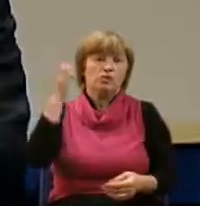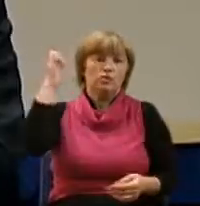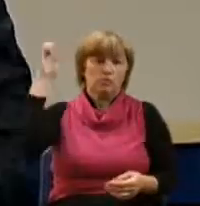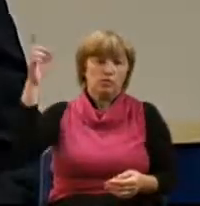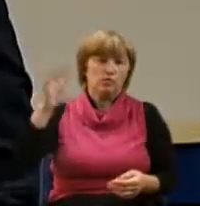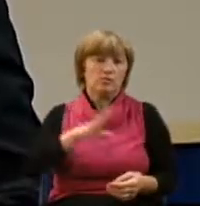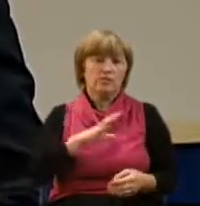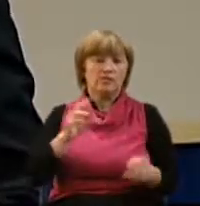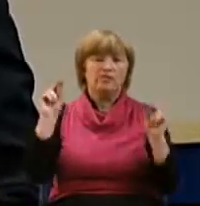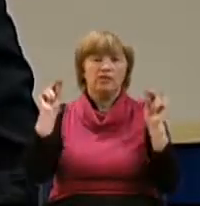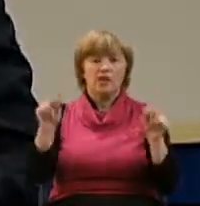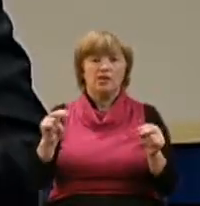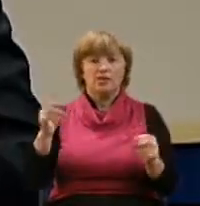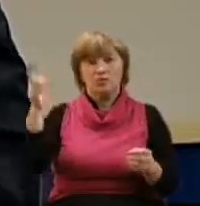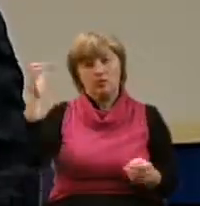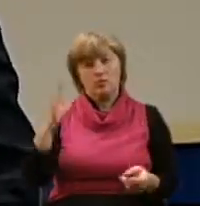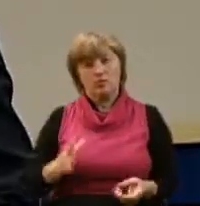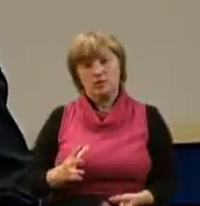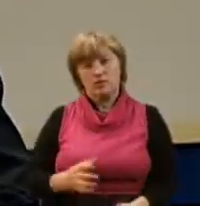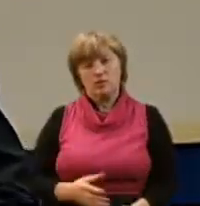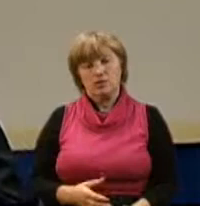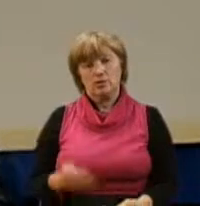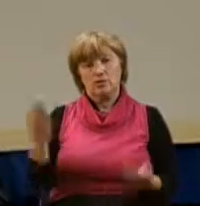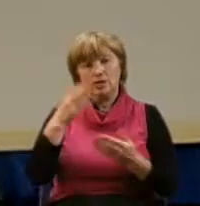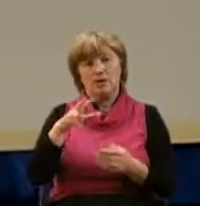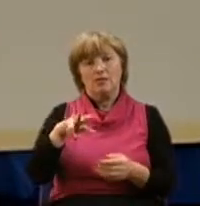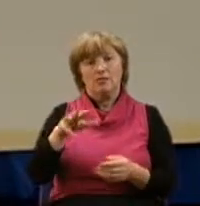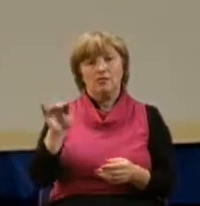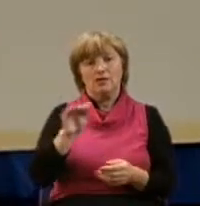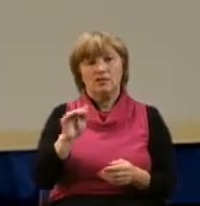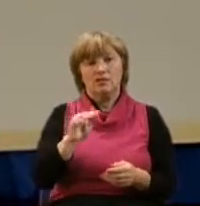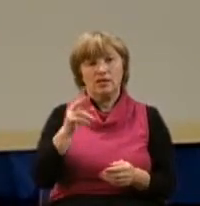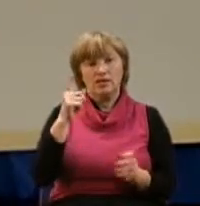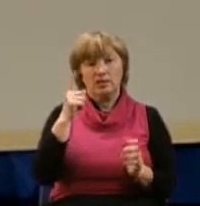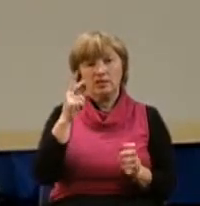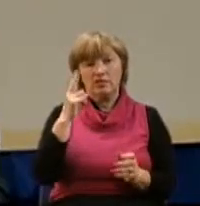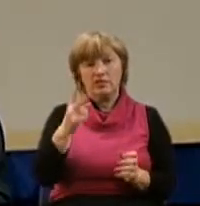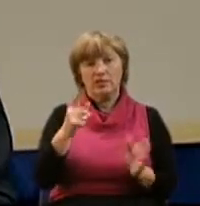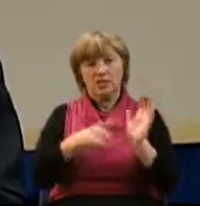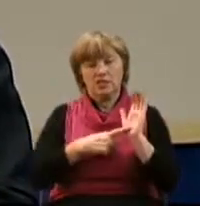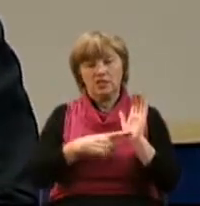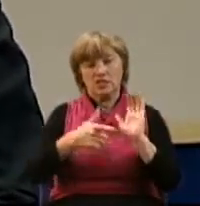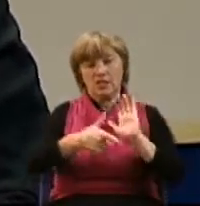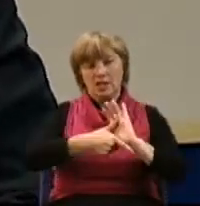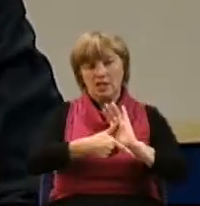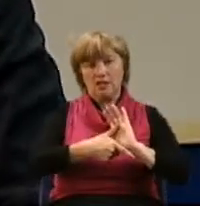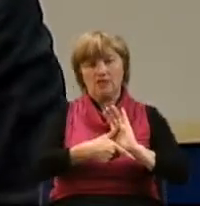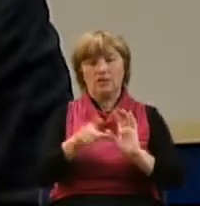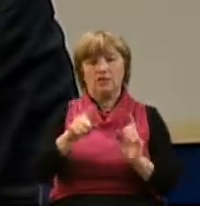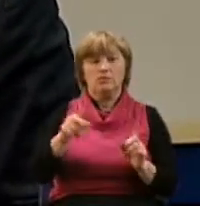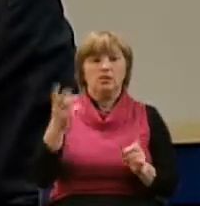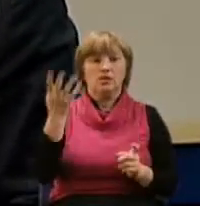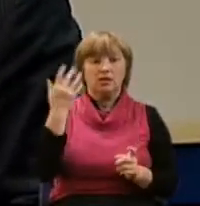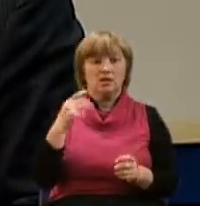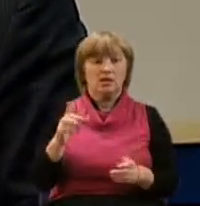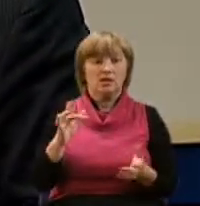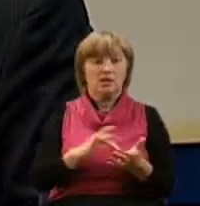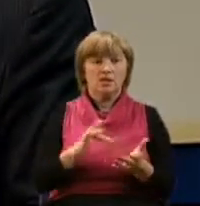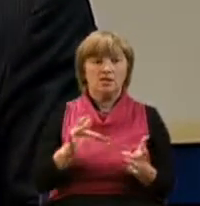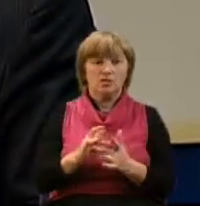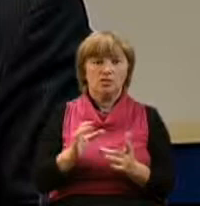верным Господу. И мы читаем в Евангелии от Матфея, в 26 главе, о том, когда Иисус,